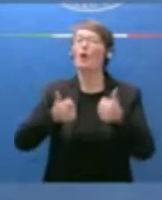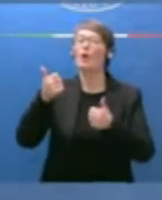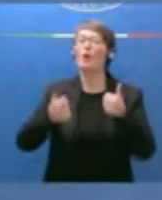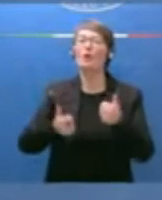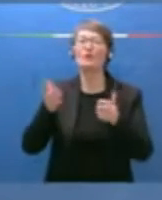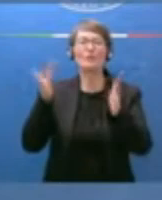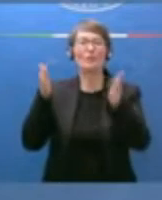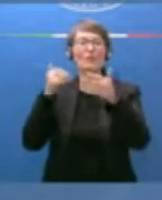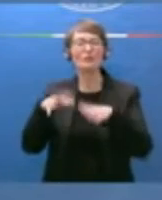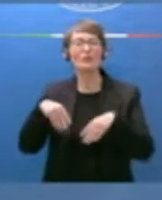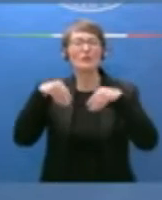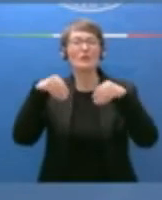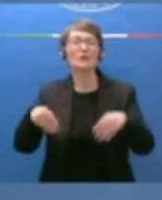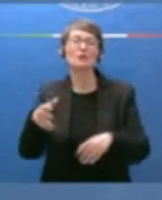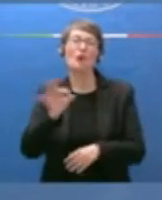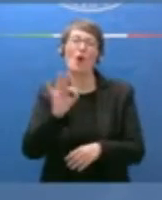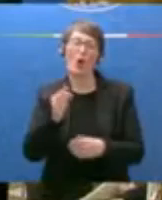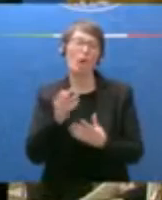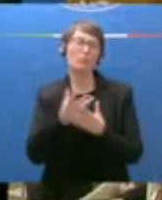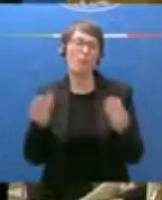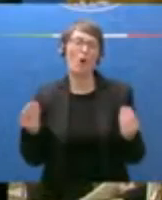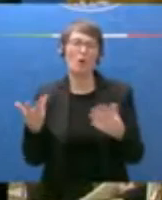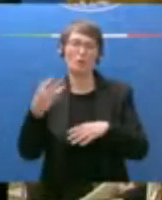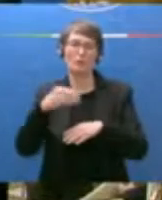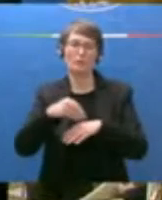molto altro. Mi fermerei qui Presidente.